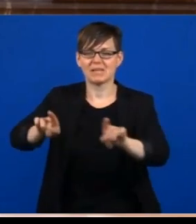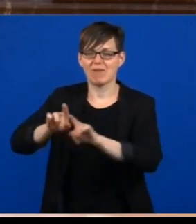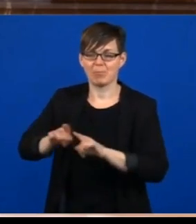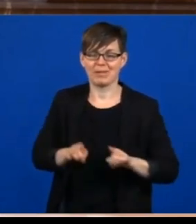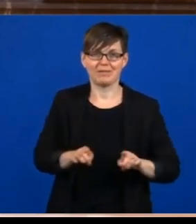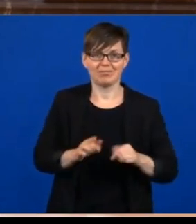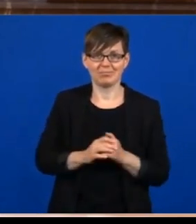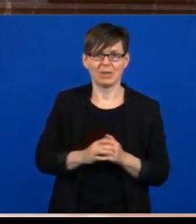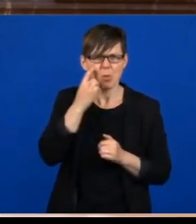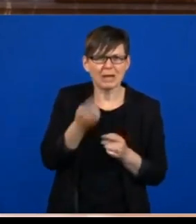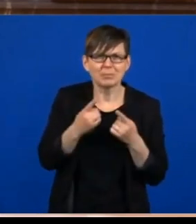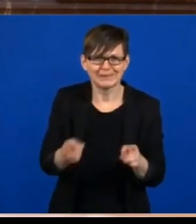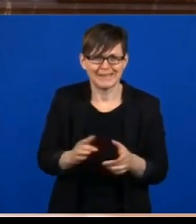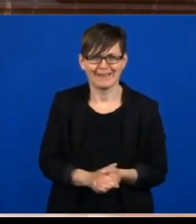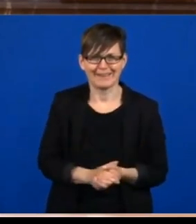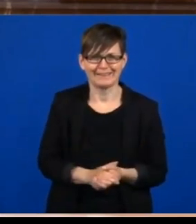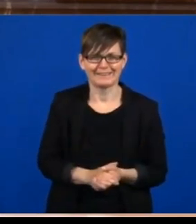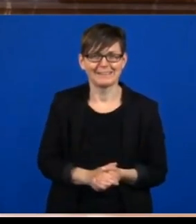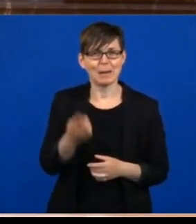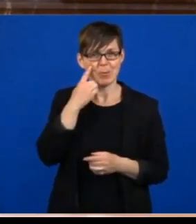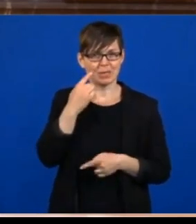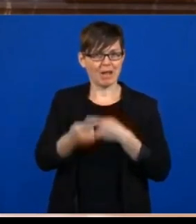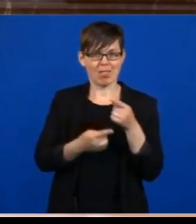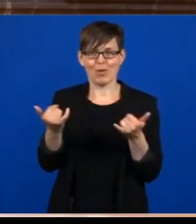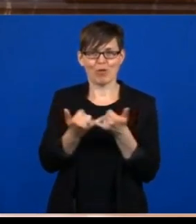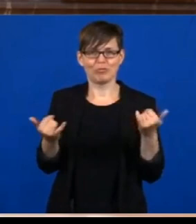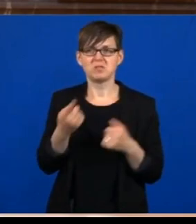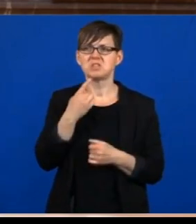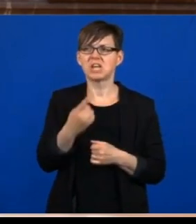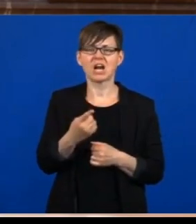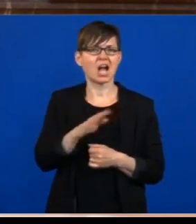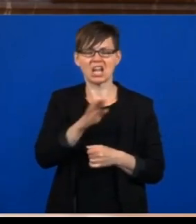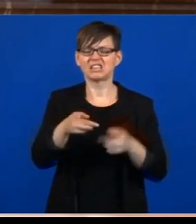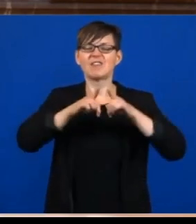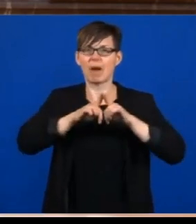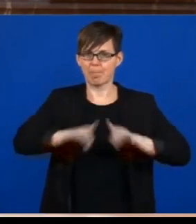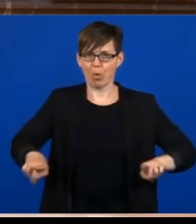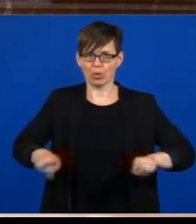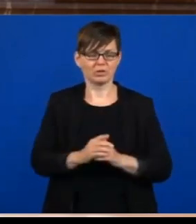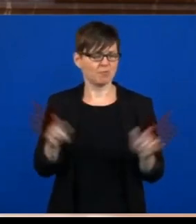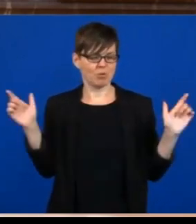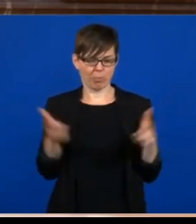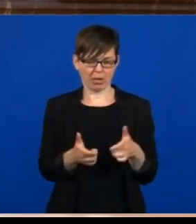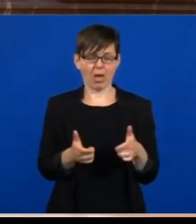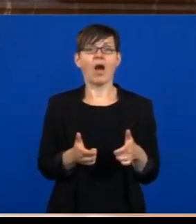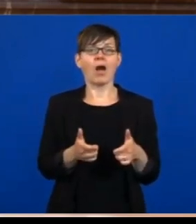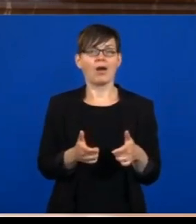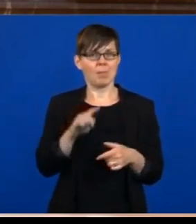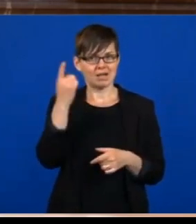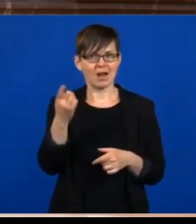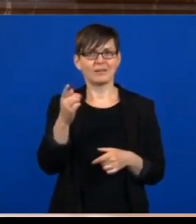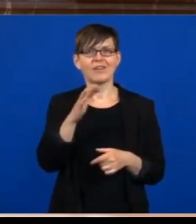immer umgekehrt. Wir haben erst mal gesagt, eigentlich ist eigentlich alles nicht gestattet. Wir haben einen Lockdown und dann haben wir aber viele